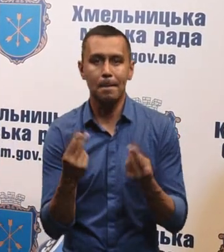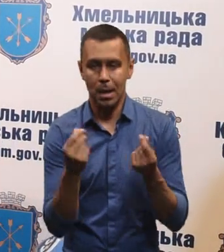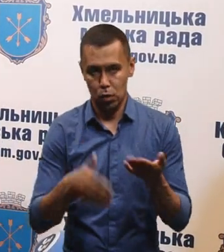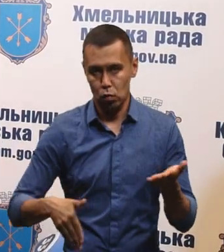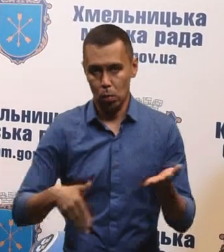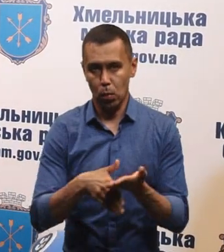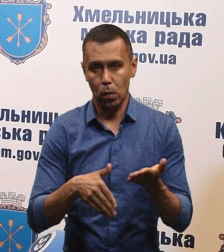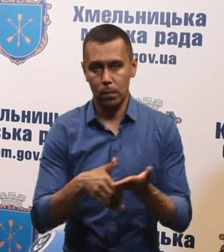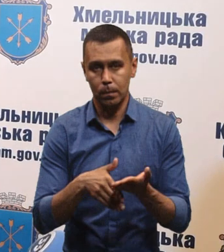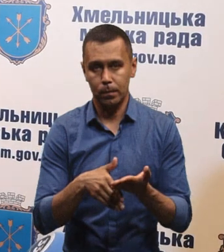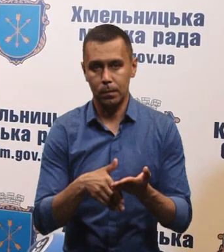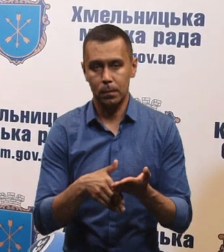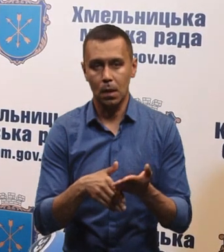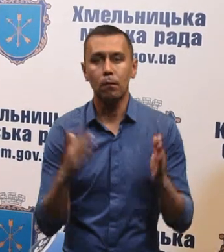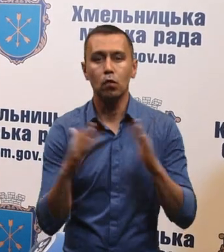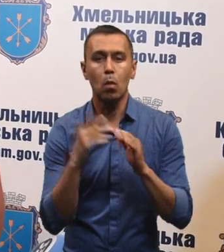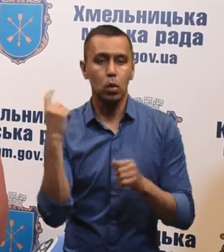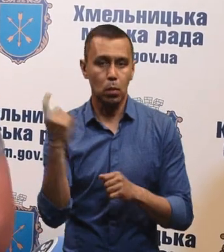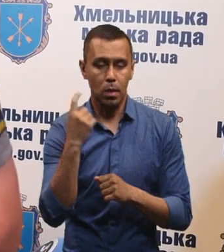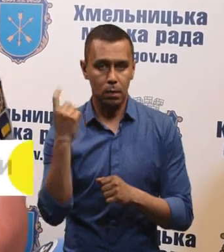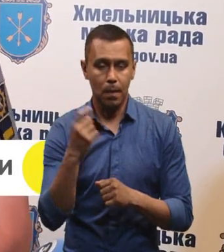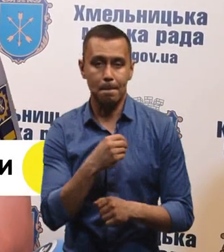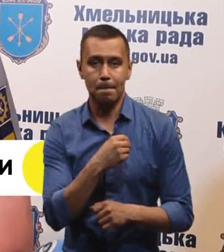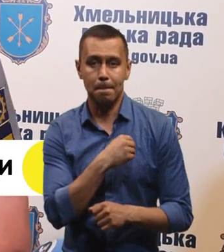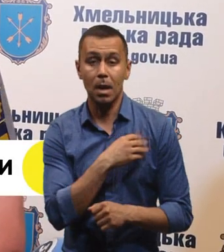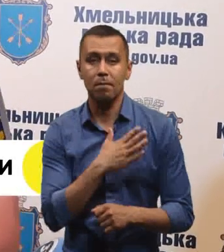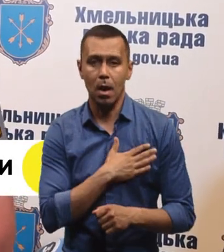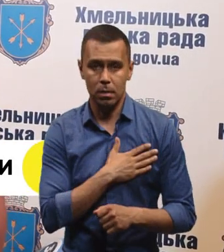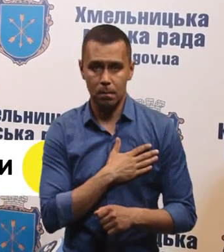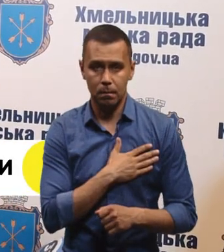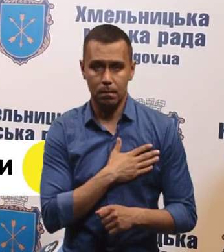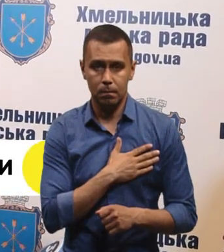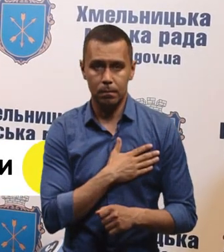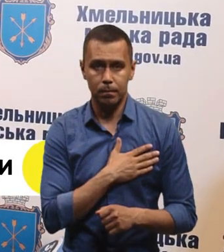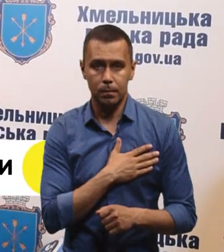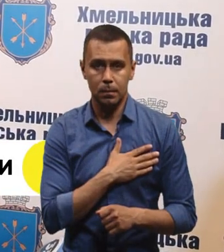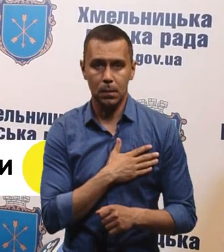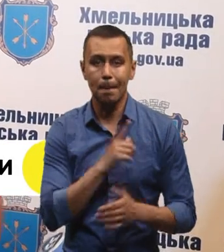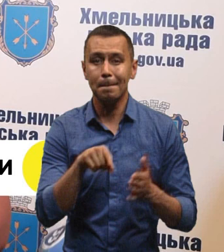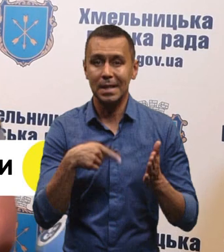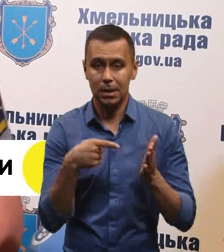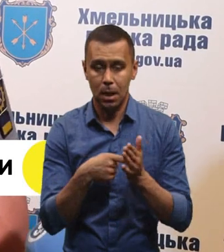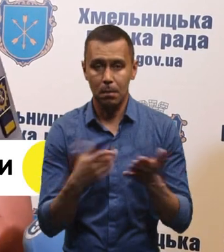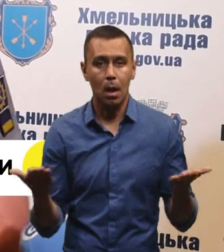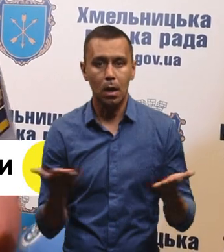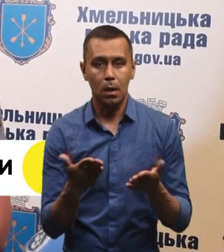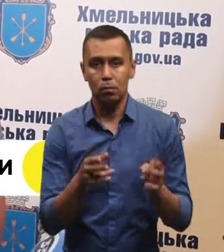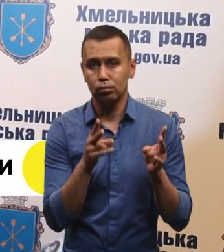допомоги будь господарствам, приватним, комунальним, які